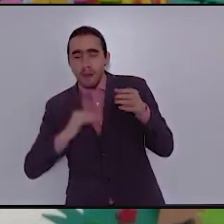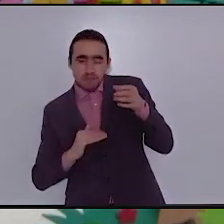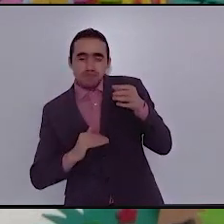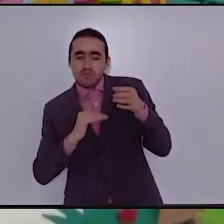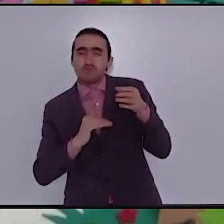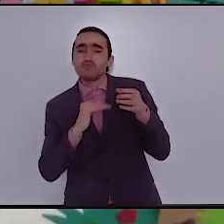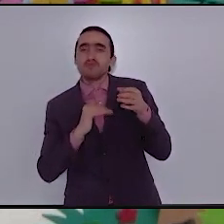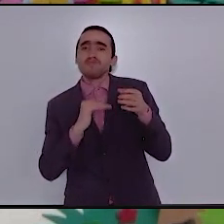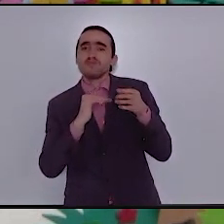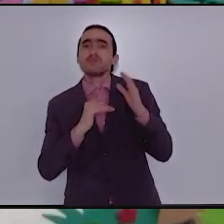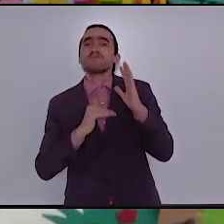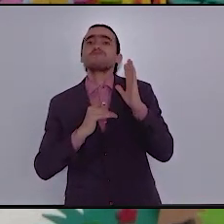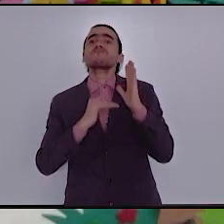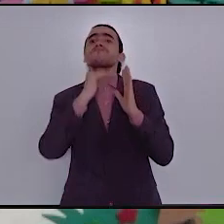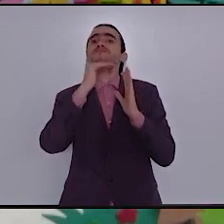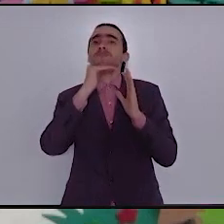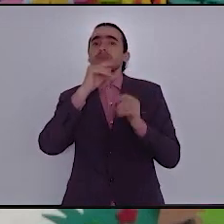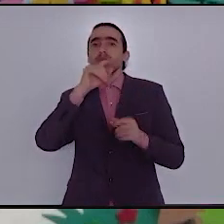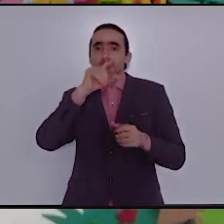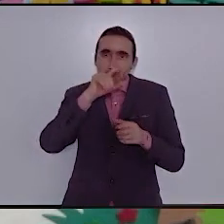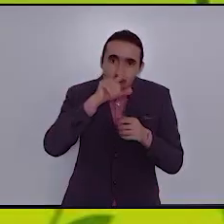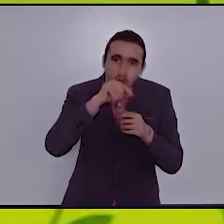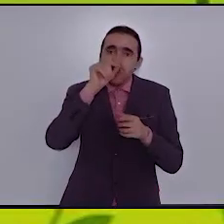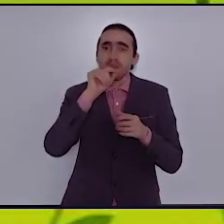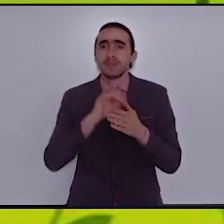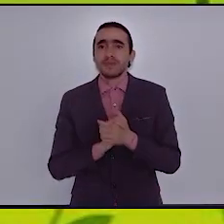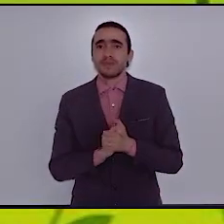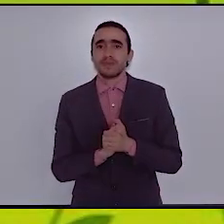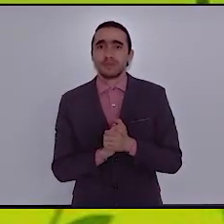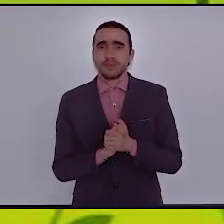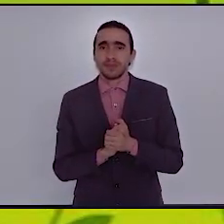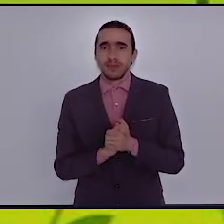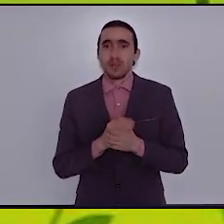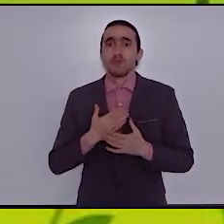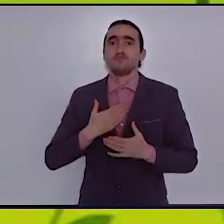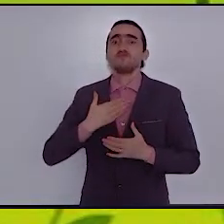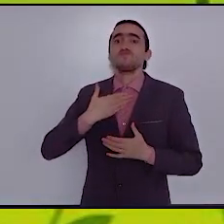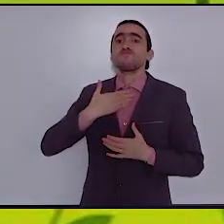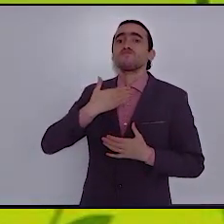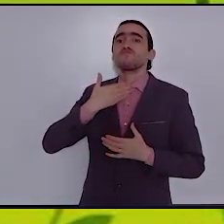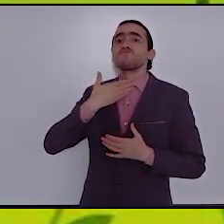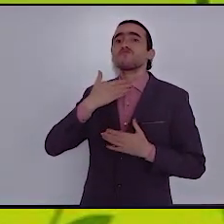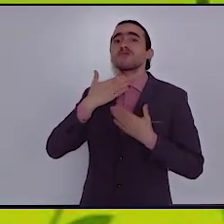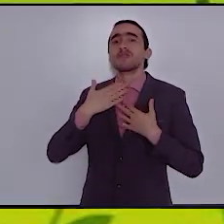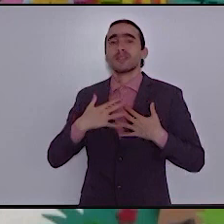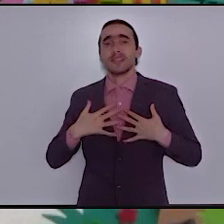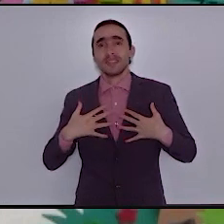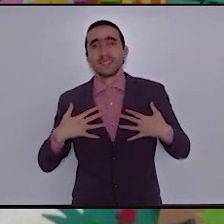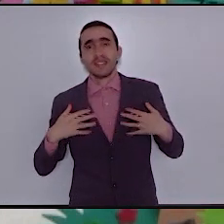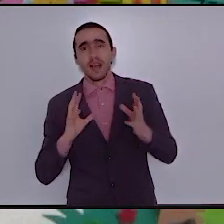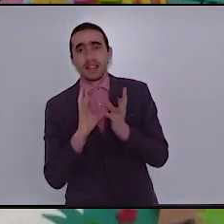حتى شرب منها الغراب وارتوى وعاد إلى عشه